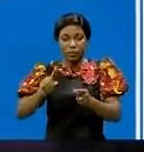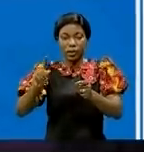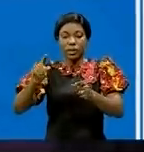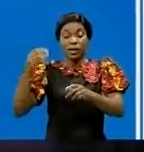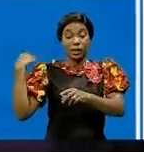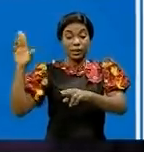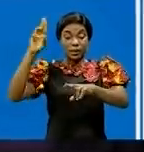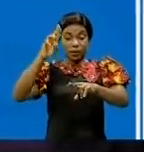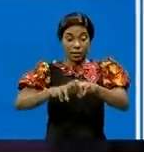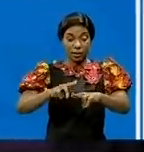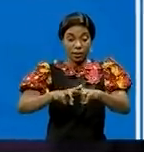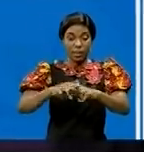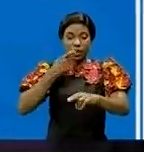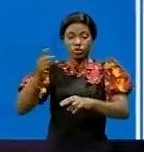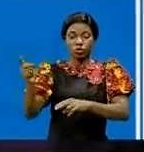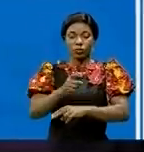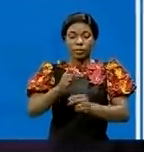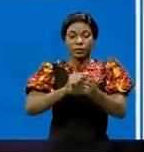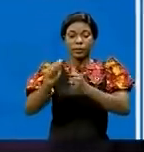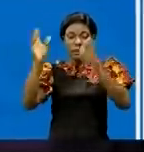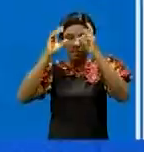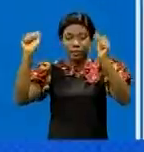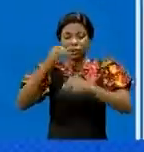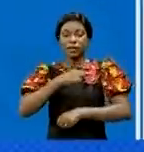siège décrété par le président de la République.